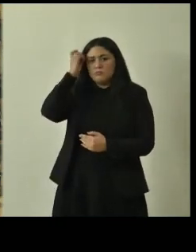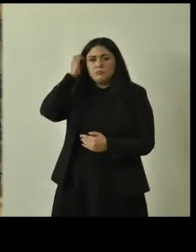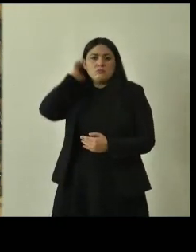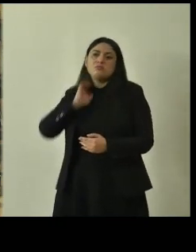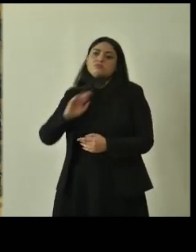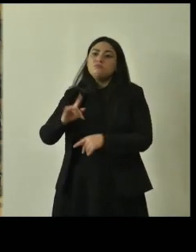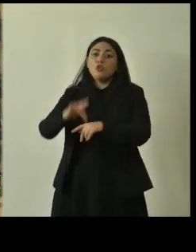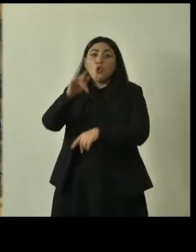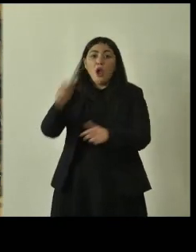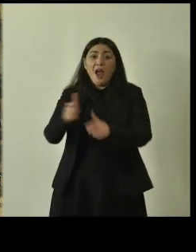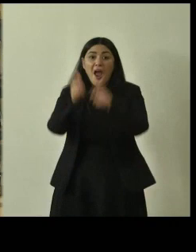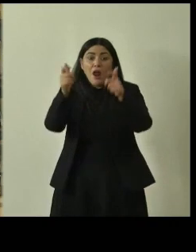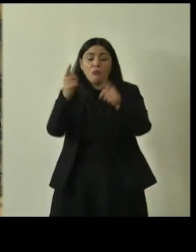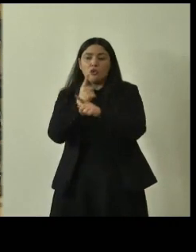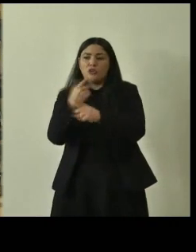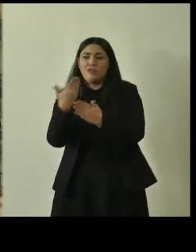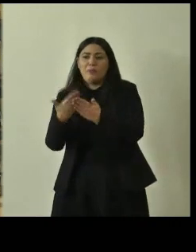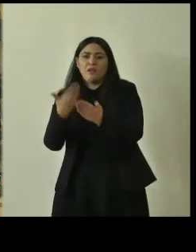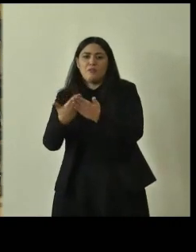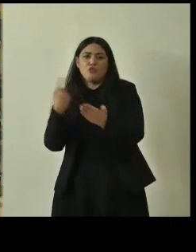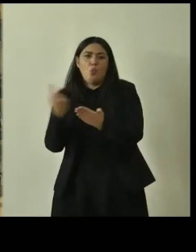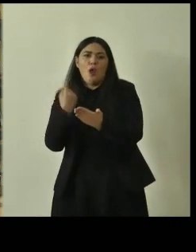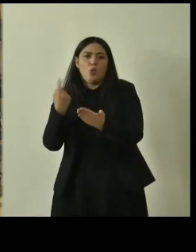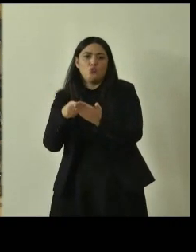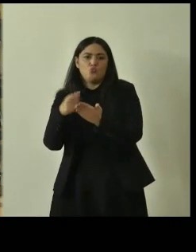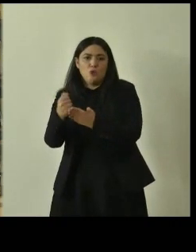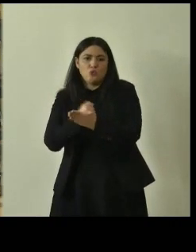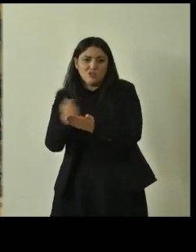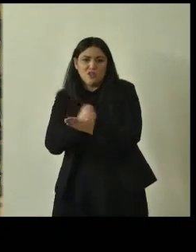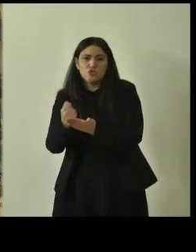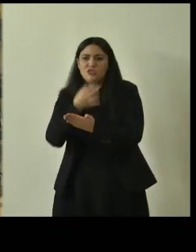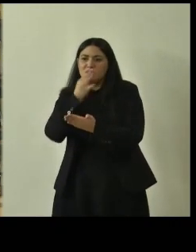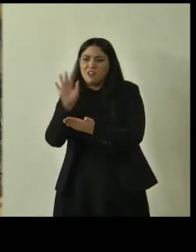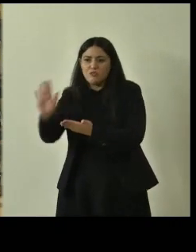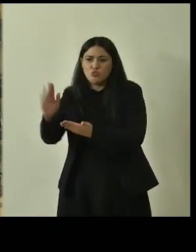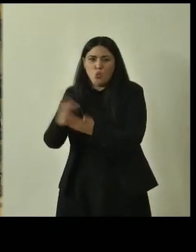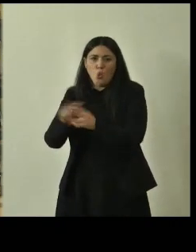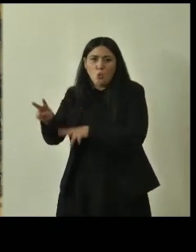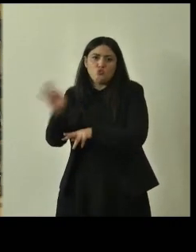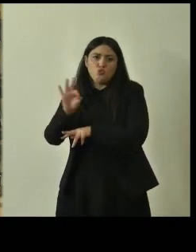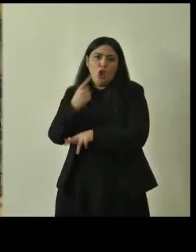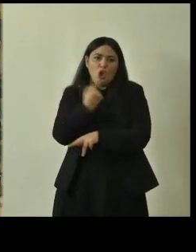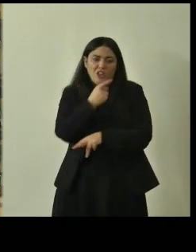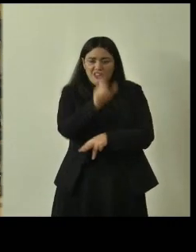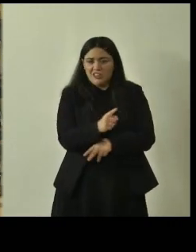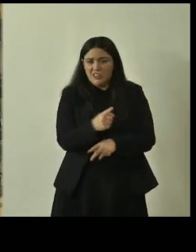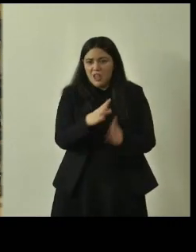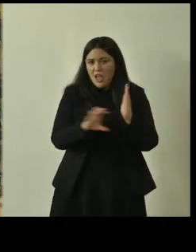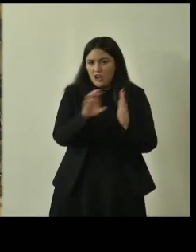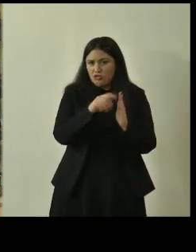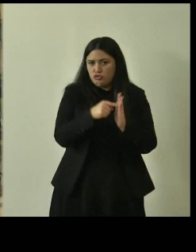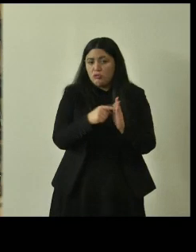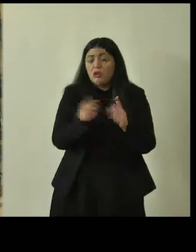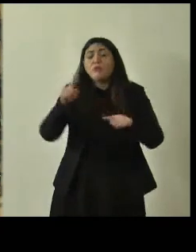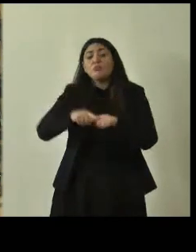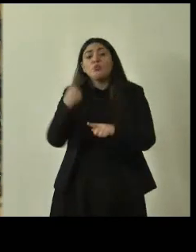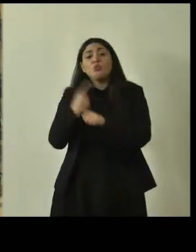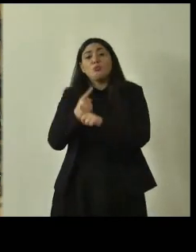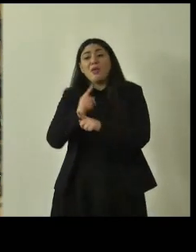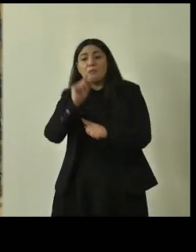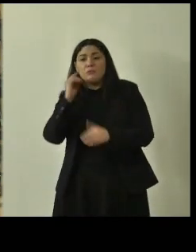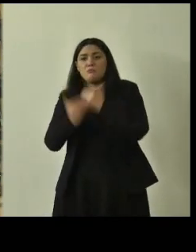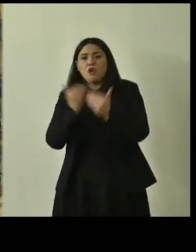permesso di qualcuno che sia del comune o della regione però ci vuole un'autorizzazione specifica e dobbiamo soprattutto migliorare la